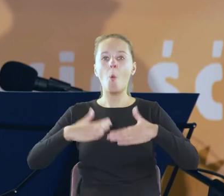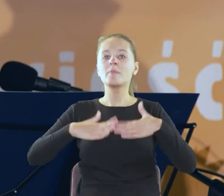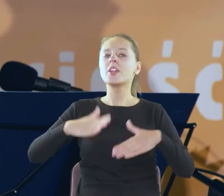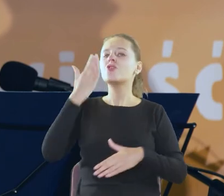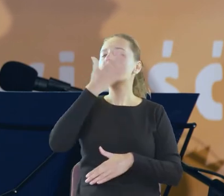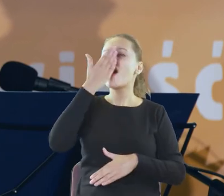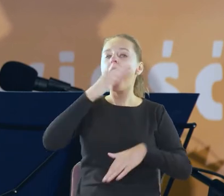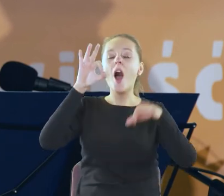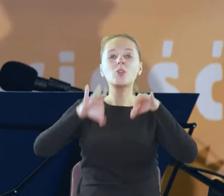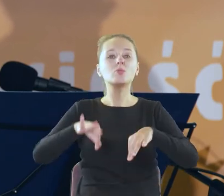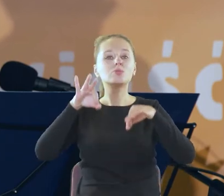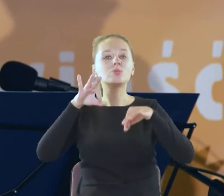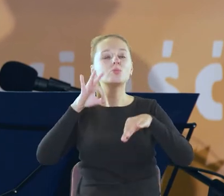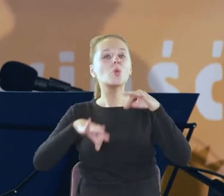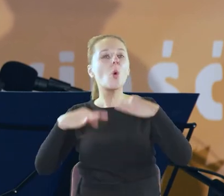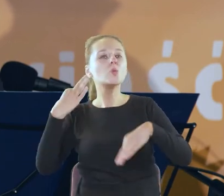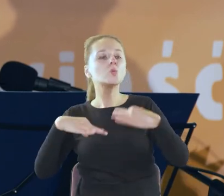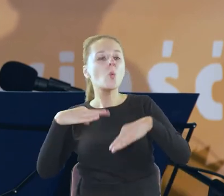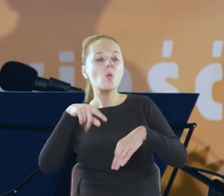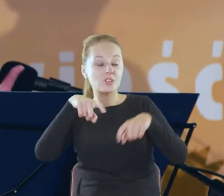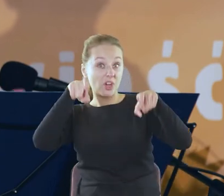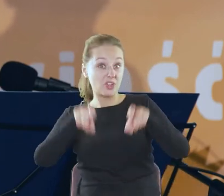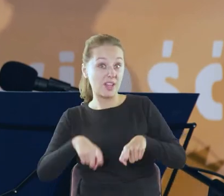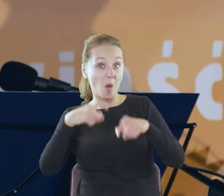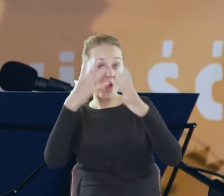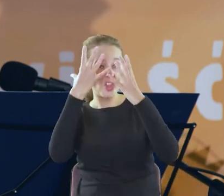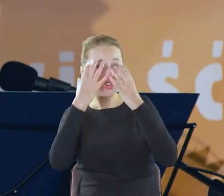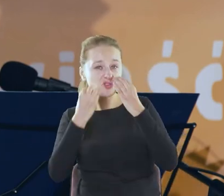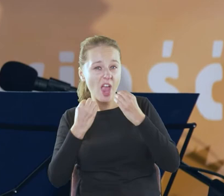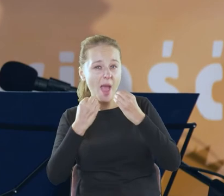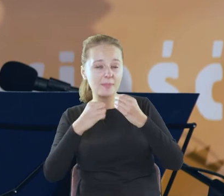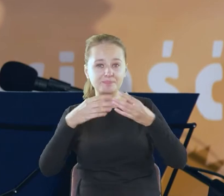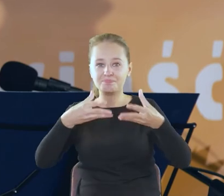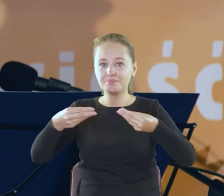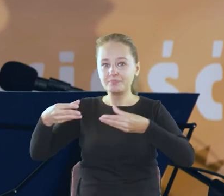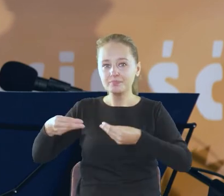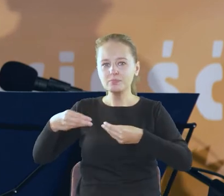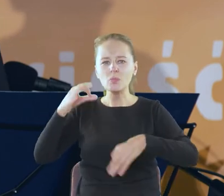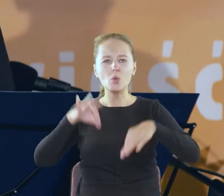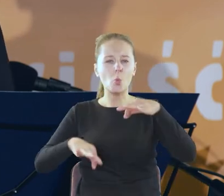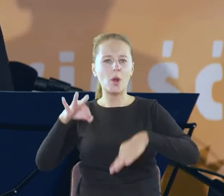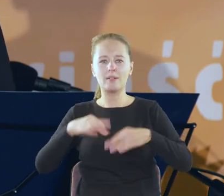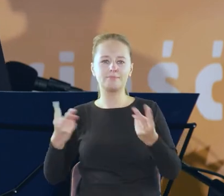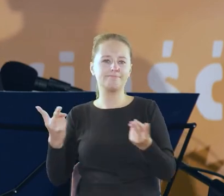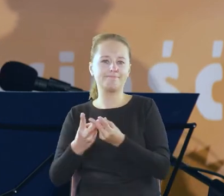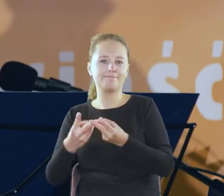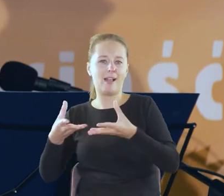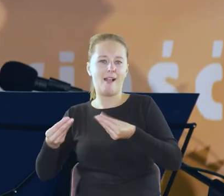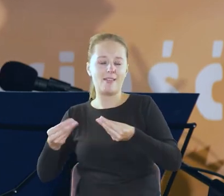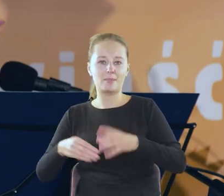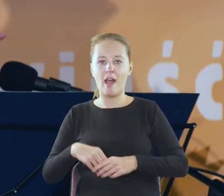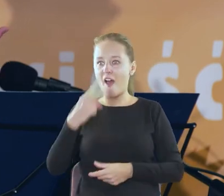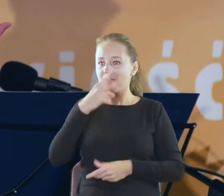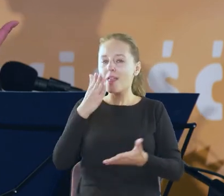aksamitną suknię siadywała o zmroku na ciemnej kanapie suknia zlewała się z oparciem widoczna była